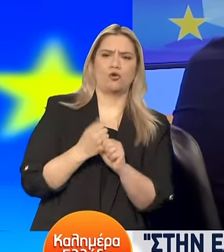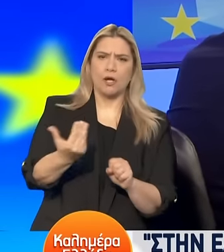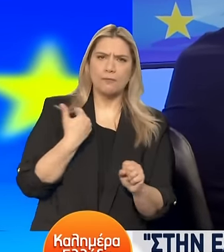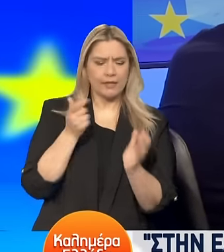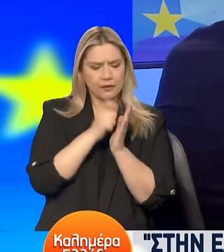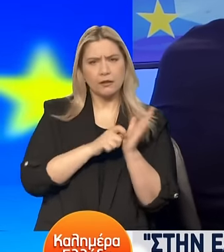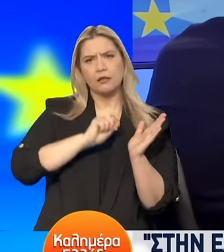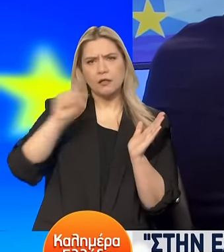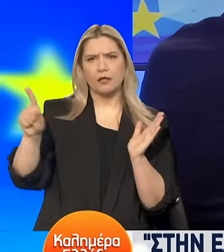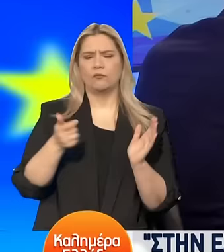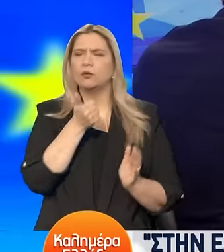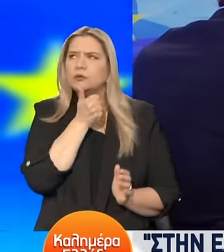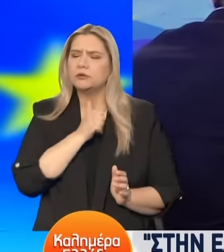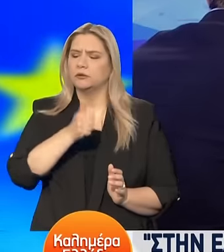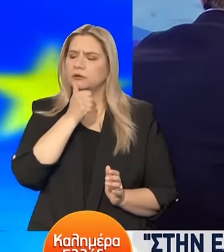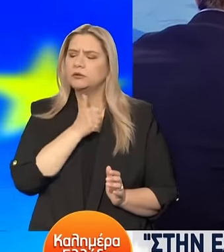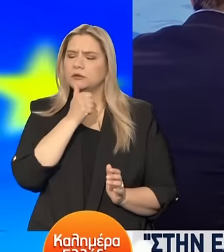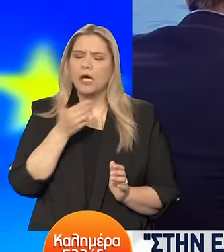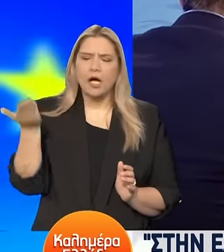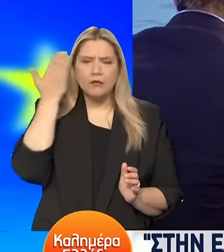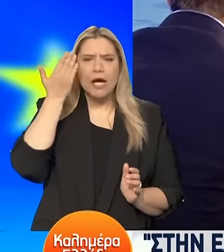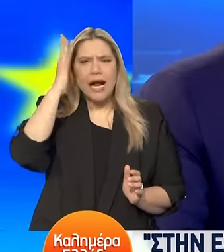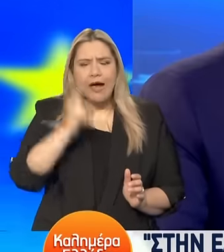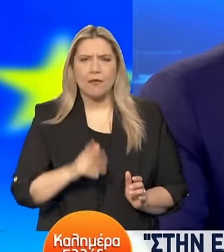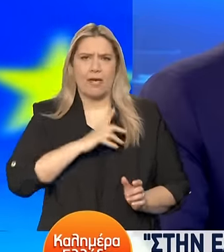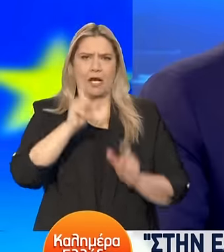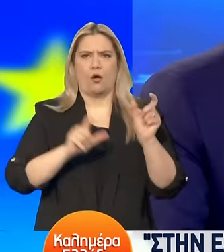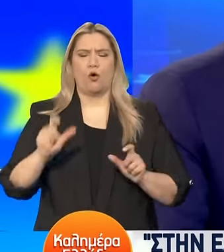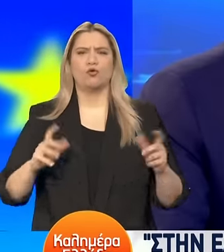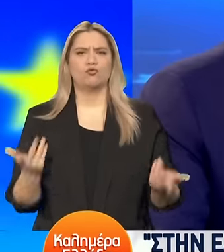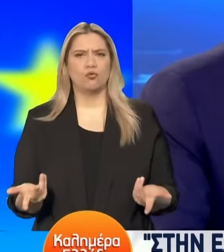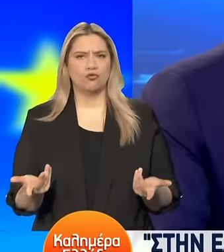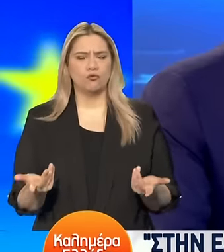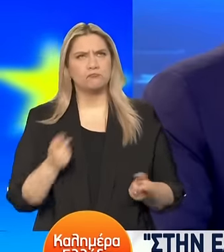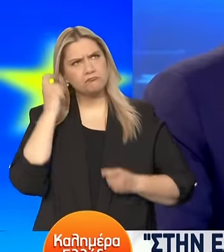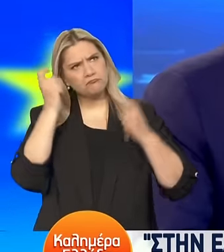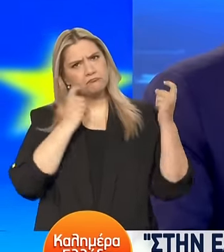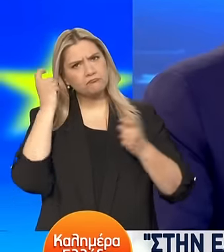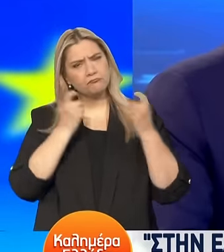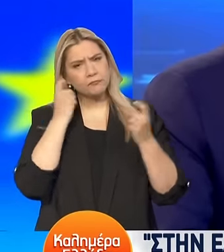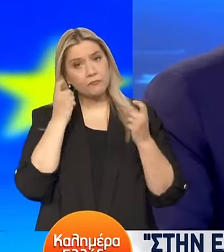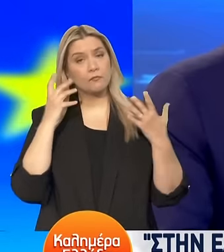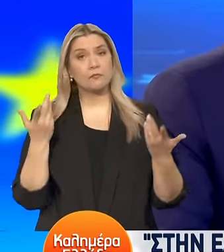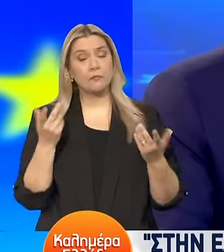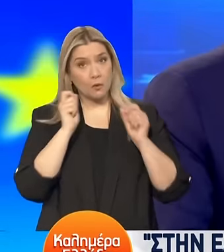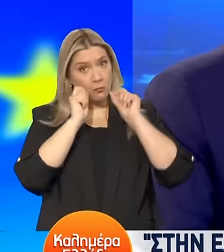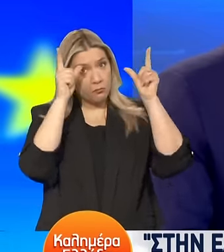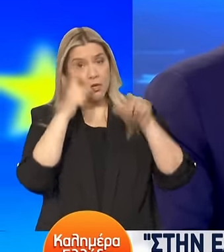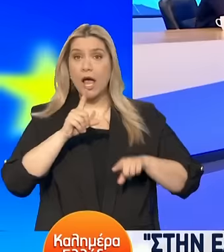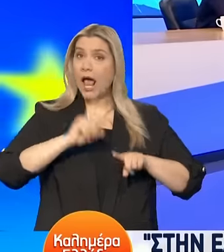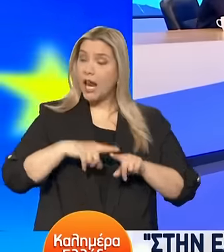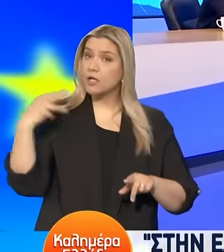ταλαιπωρεί τόσο την ελληνική κοινωνία, η ιστορία της ακρίβειας. Και θέλω να σας ρωτήσω αν λογικά σκέφτεται κάποιος ότι για να φτάνει στο σημείο ο Έλληνας